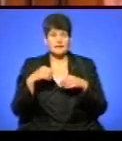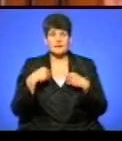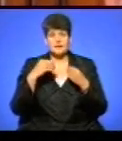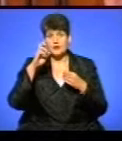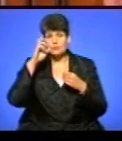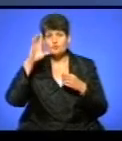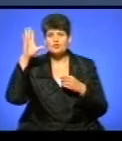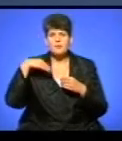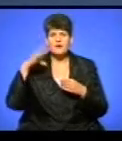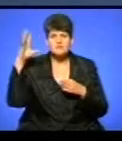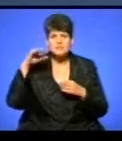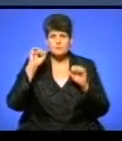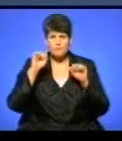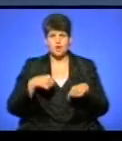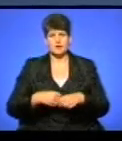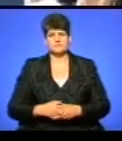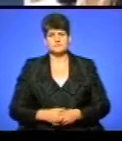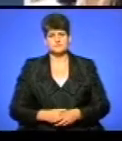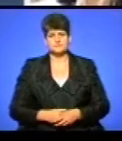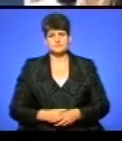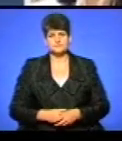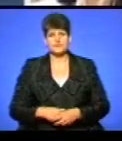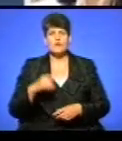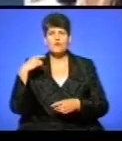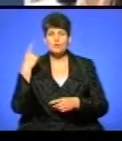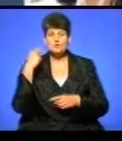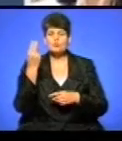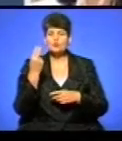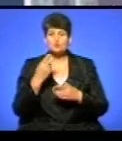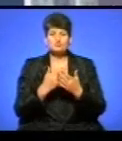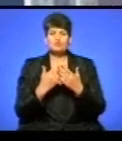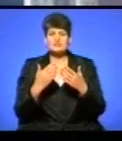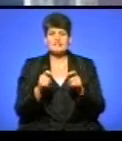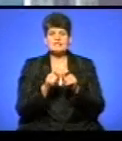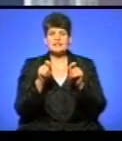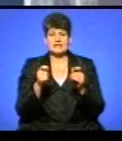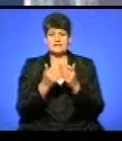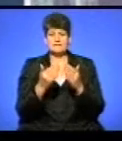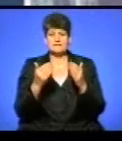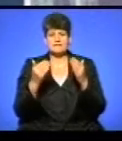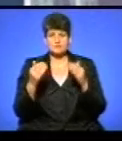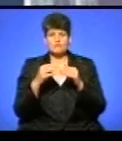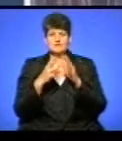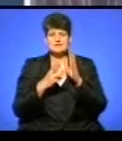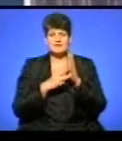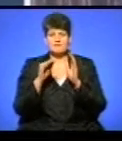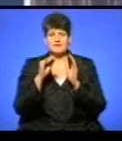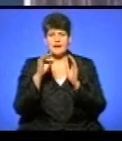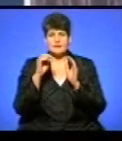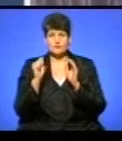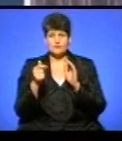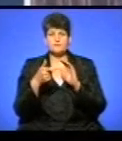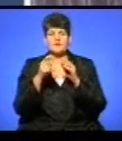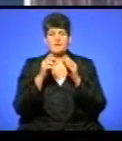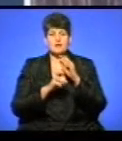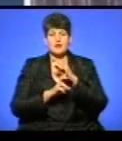ми так змогли. В обласному художньому музеї відкрили виставку репродукції 18 фресок каплиці Світої